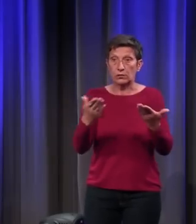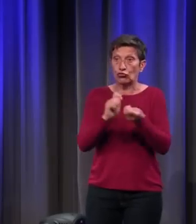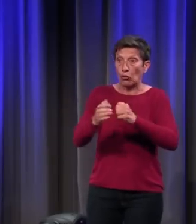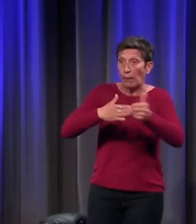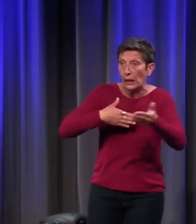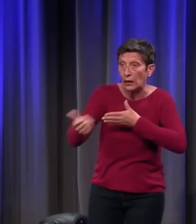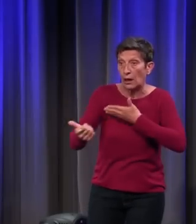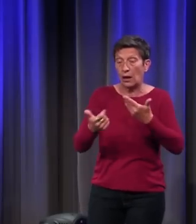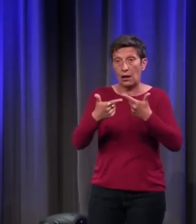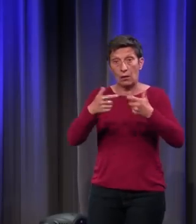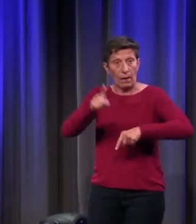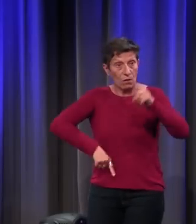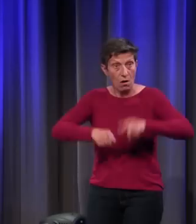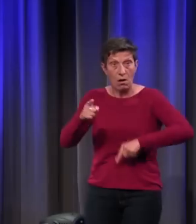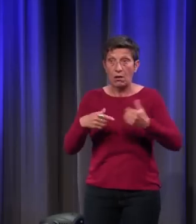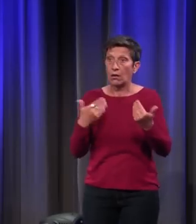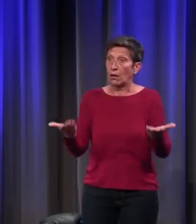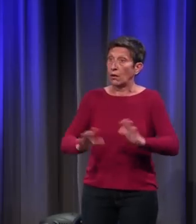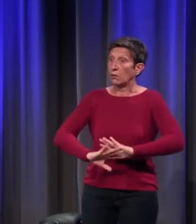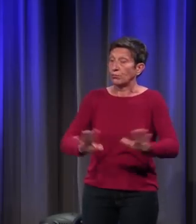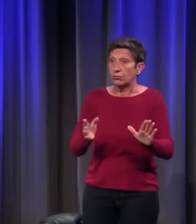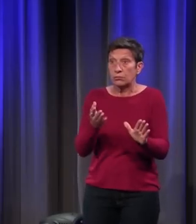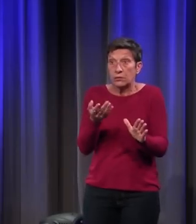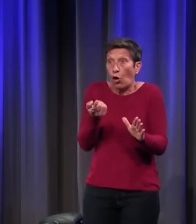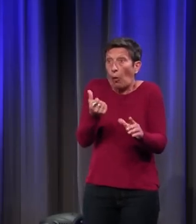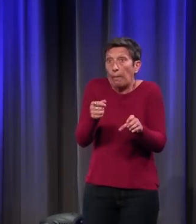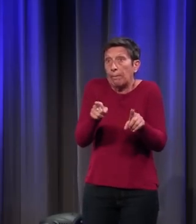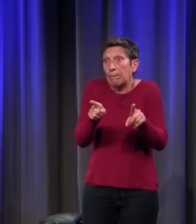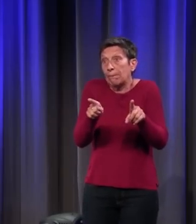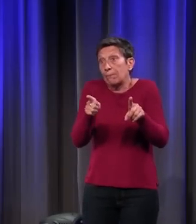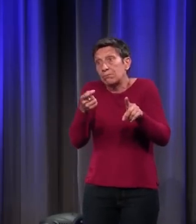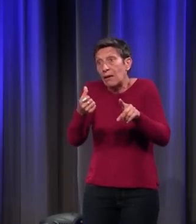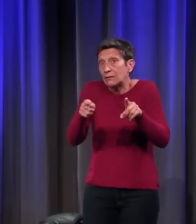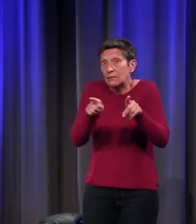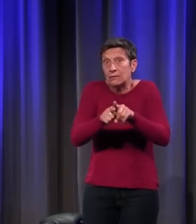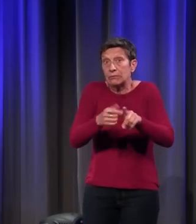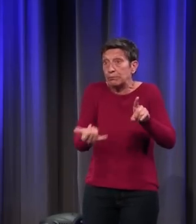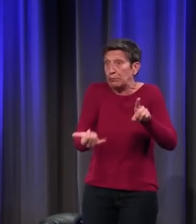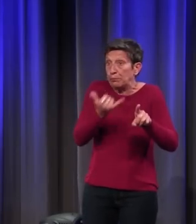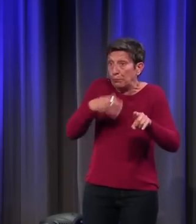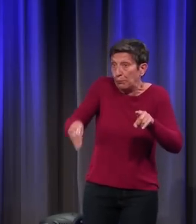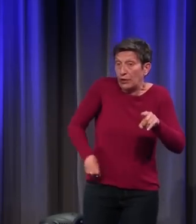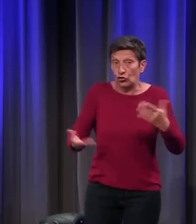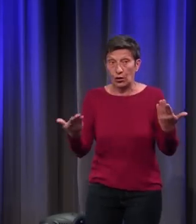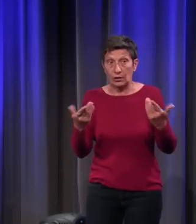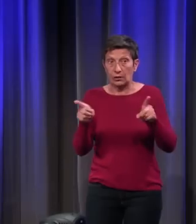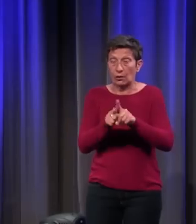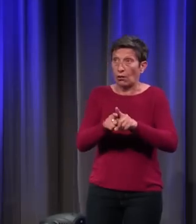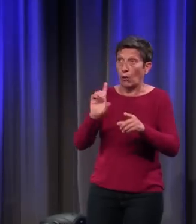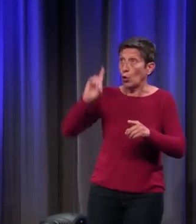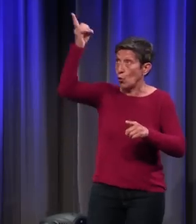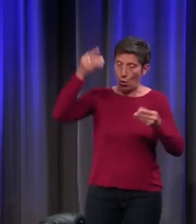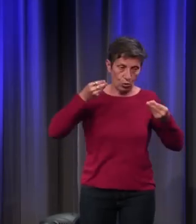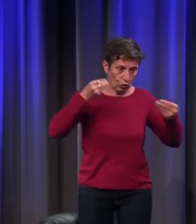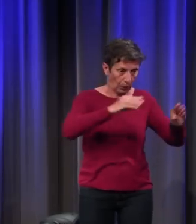métier, même, parfois, c'est presque un péché. C'est une offense faite à Dieu. Dieu a mis chacun à sa place et